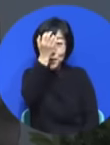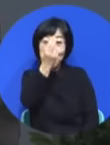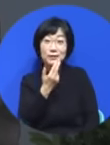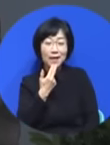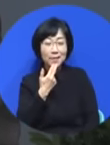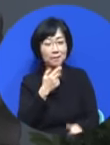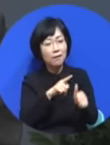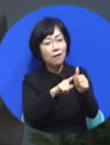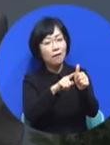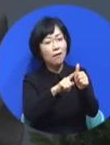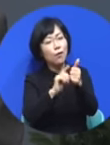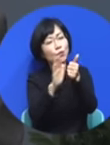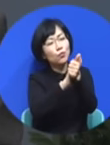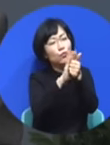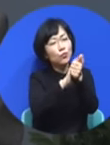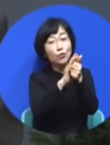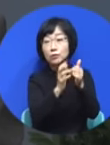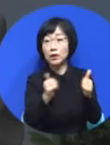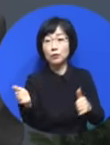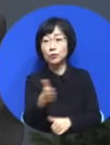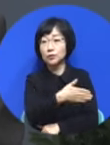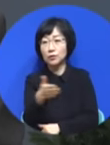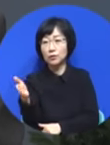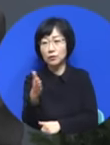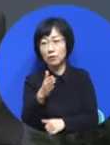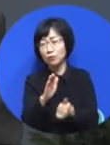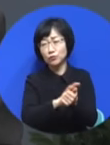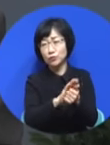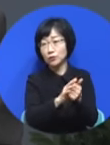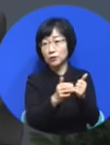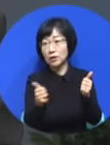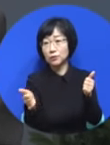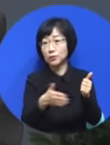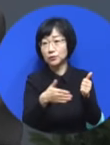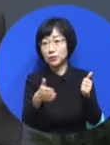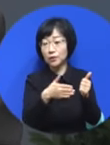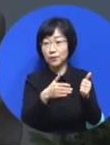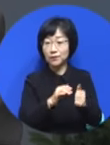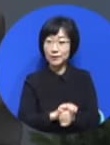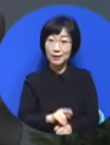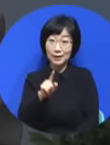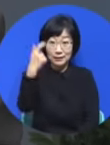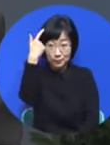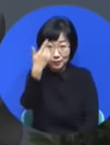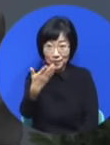그러면 더 중요한 거 요셉에게 위로가 필요합니까?